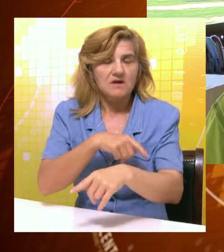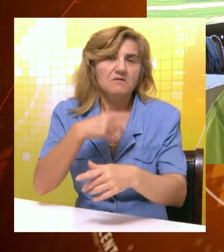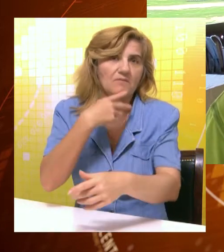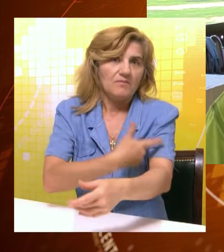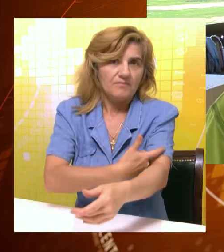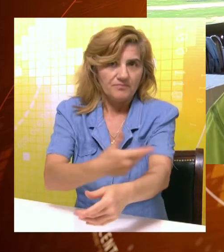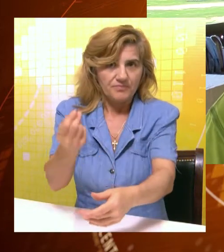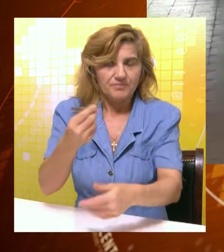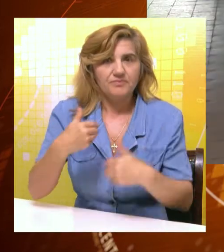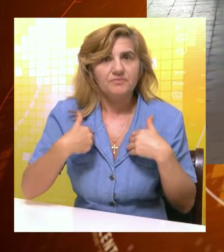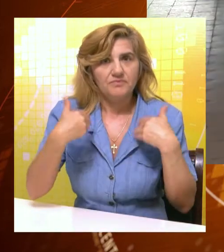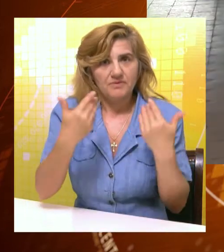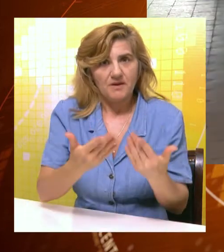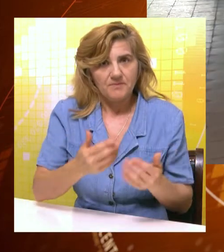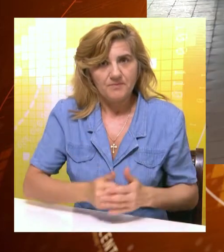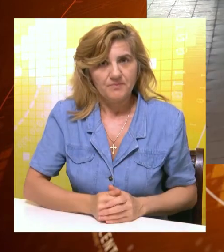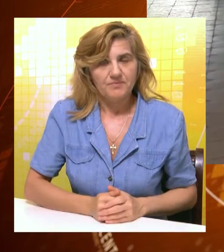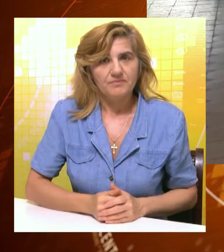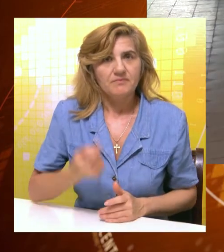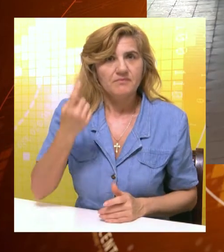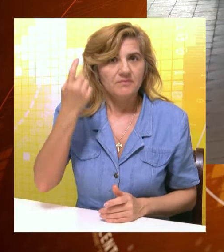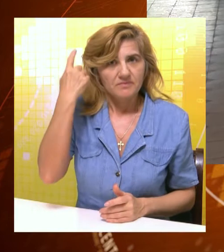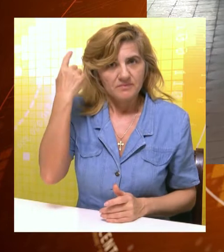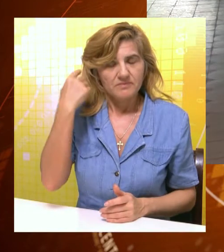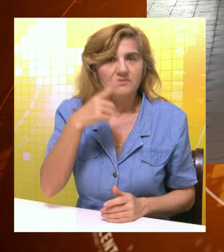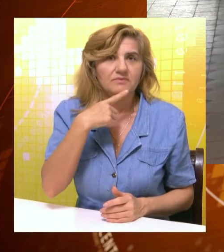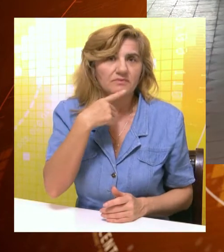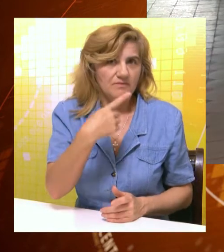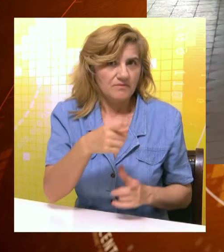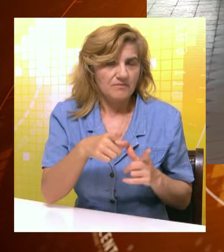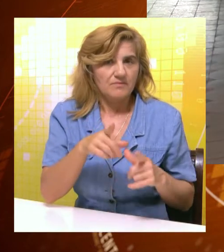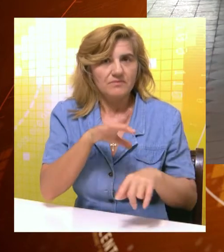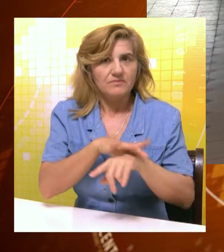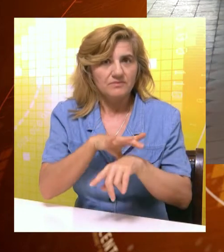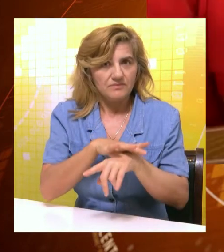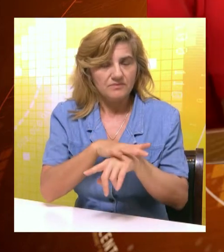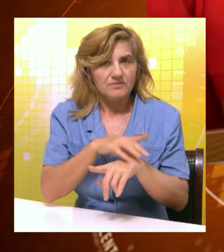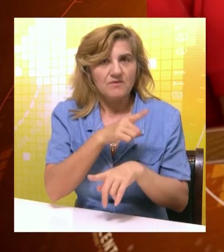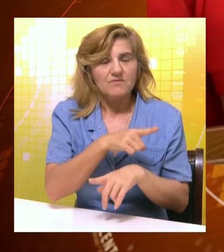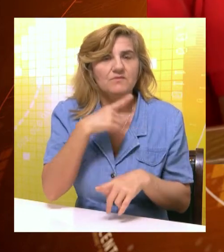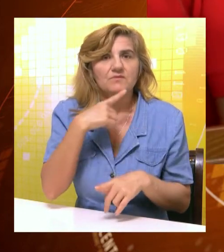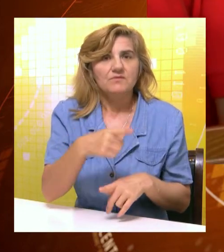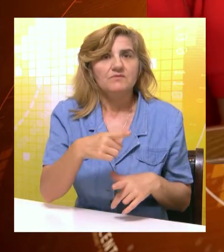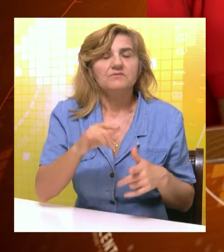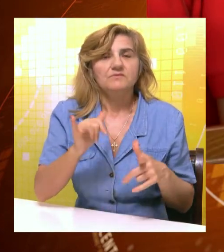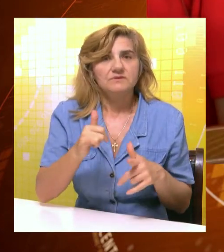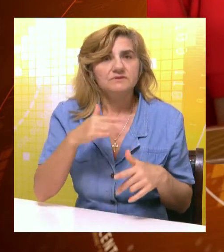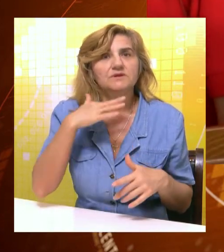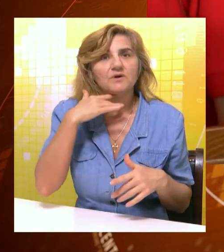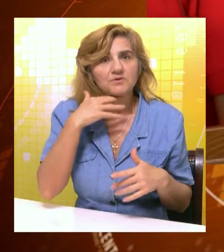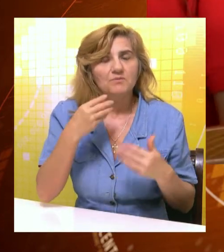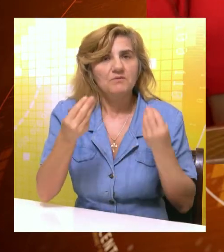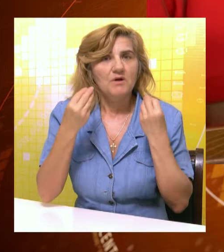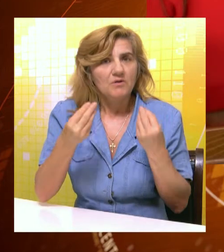nije mi teško. Prema rečima sekretara gradske organizacije Crveni krst, doktora Siniša Trajkovića, humanitarna